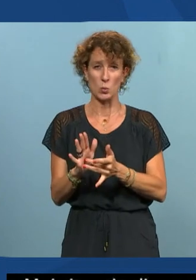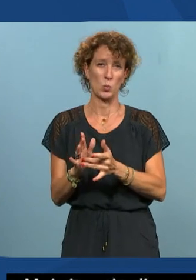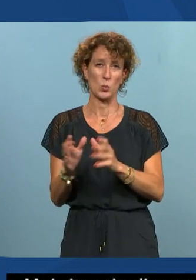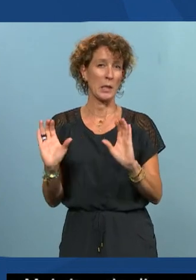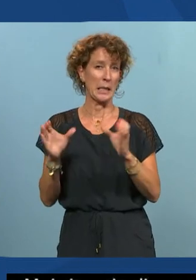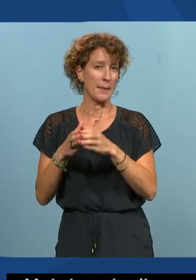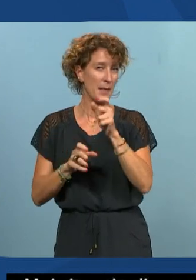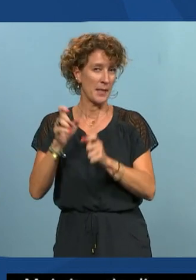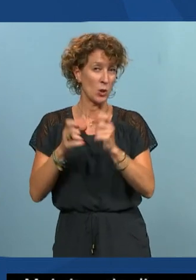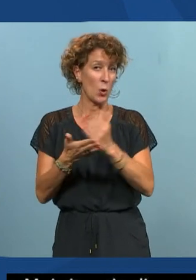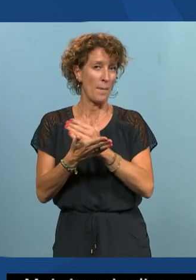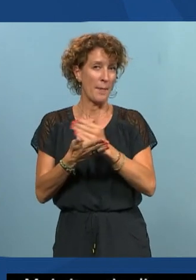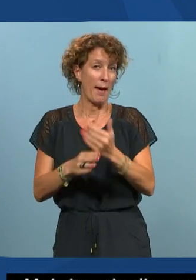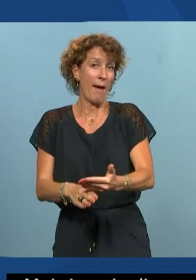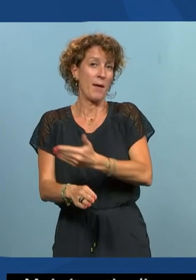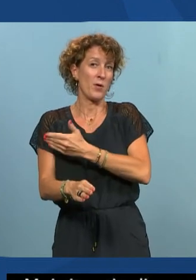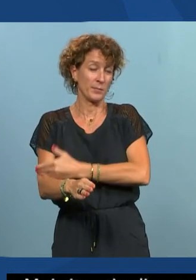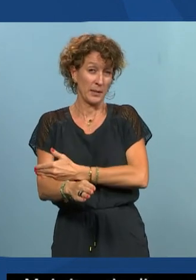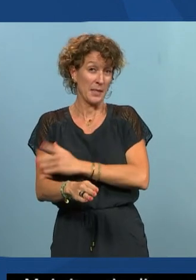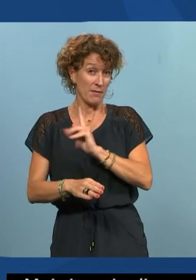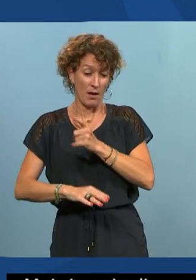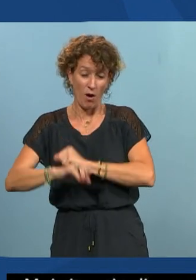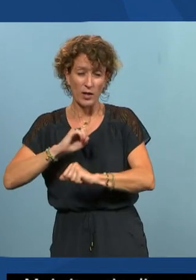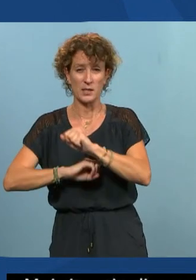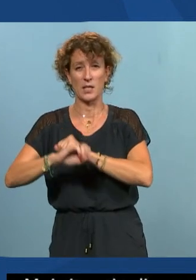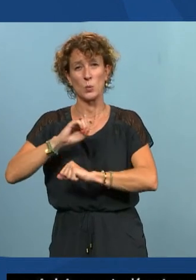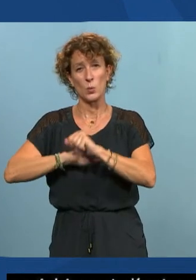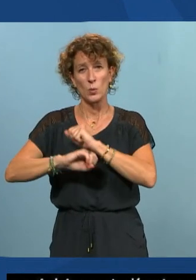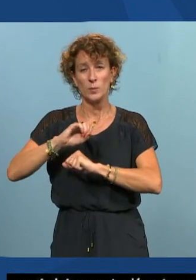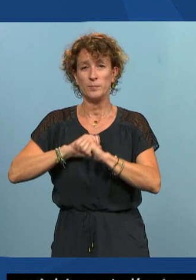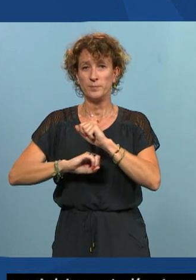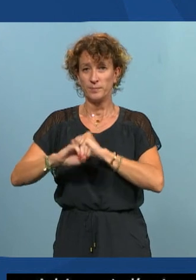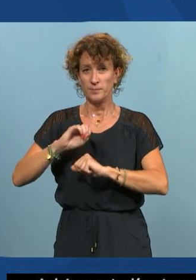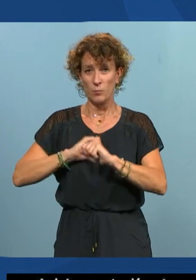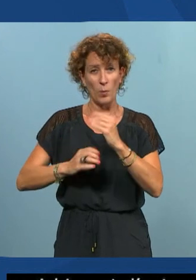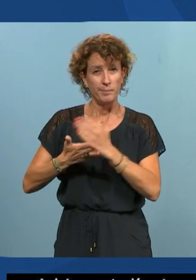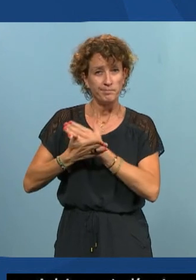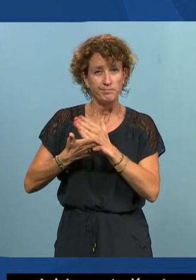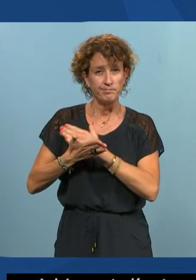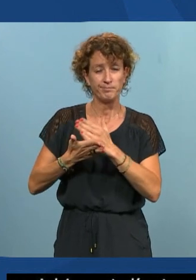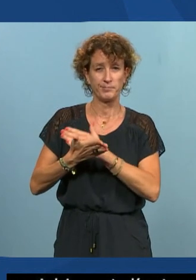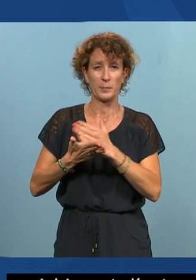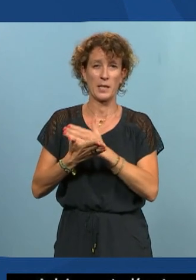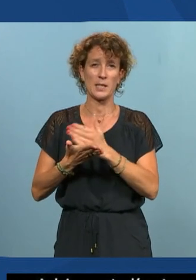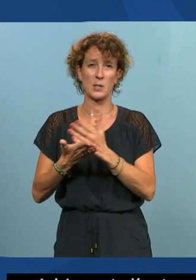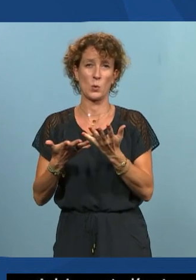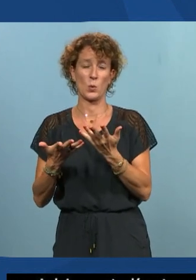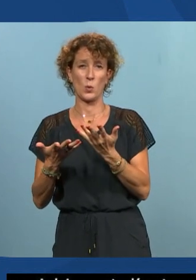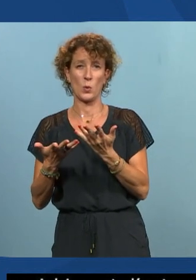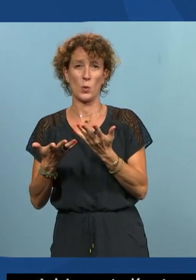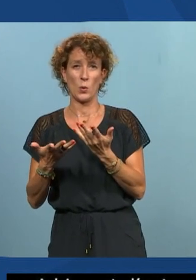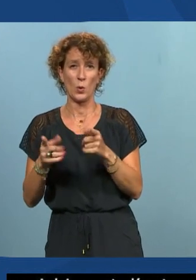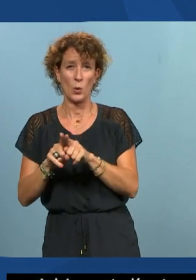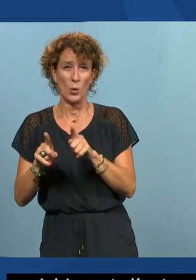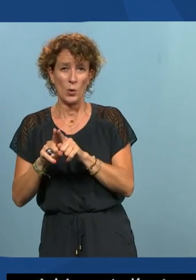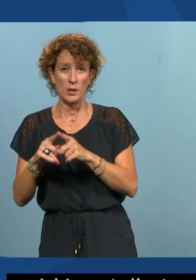ce webinaire avant parce qu'il fallait même s'organiser pour préparer ce webinaire tout en me demandant les